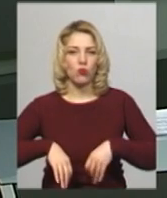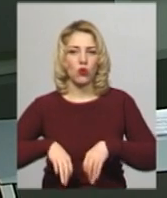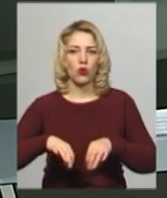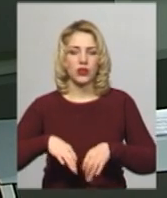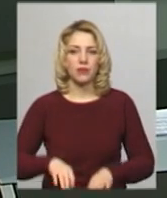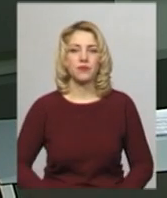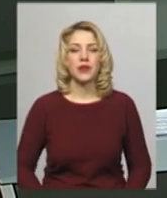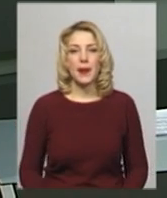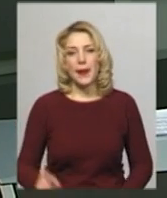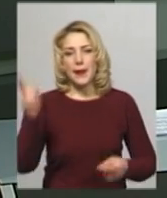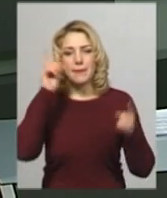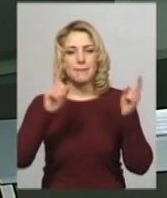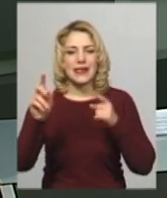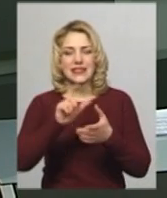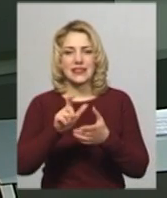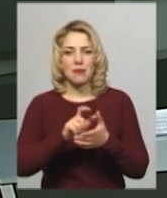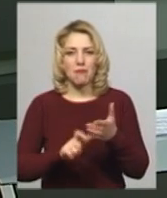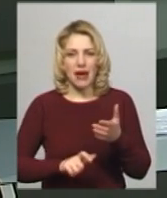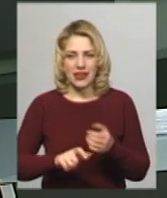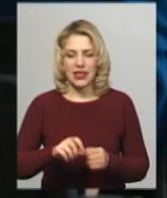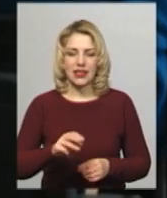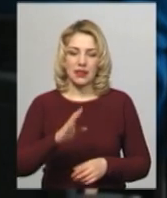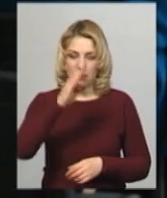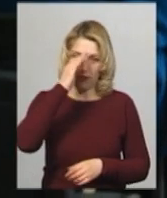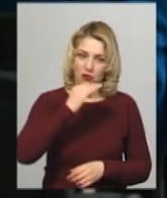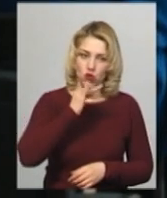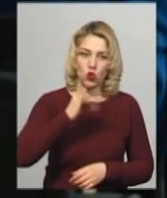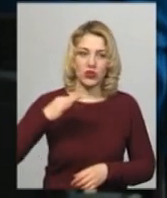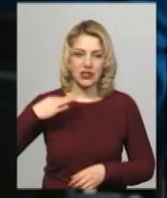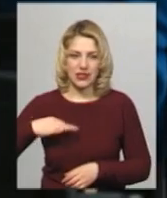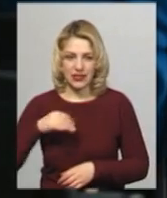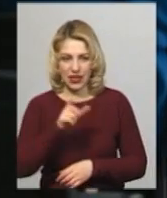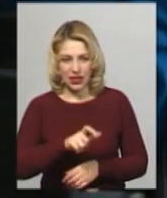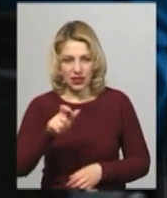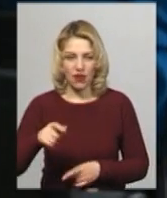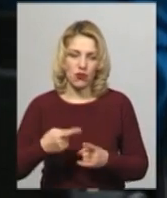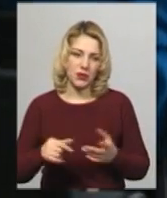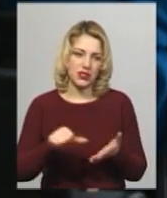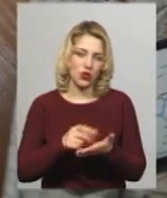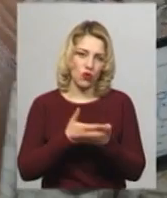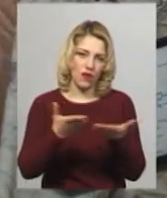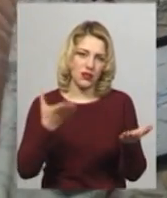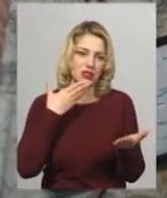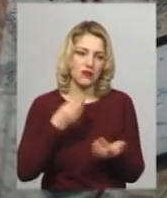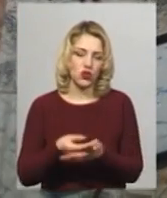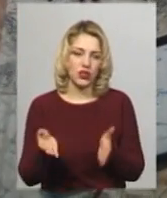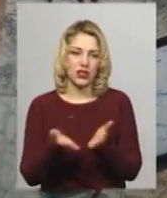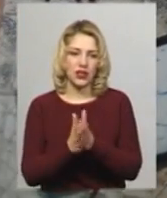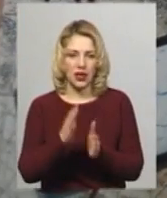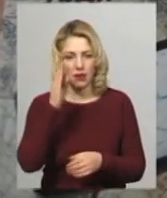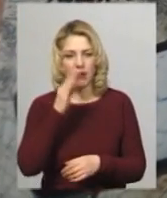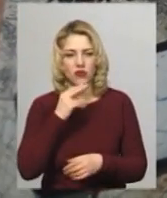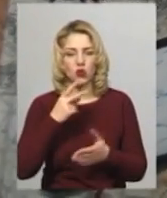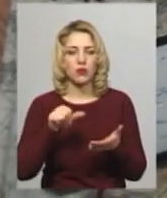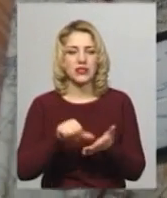Письменники батько та син Шилепа Лисхмельницького сьогодні презентували свої книги. Батько Олександр Шилепало каже, представив